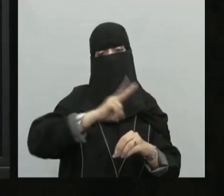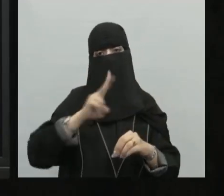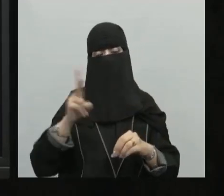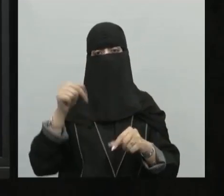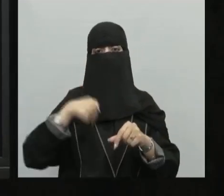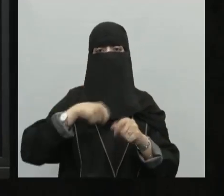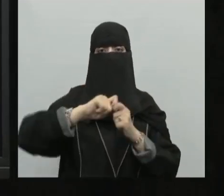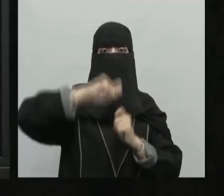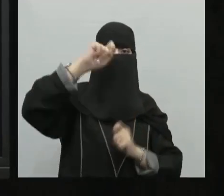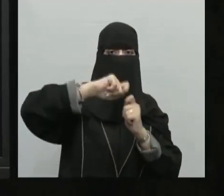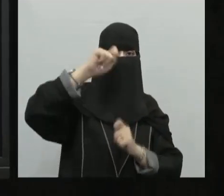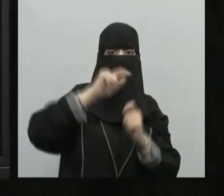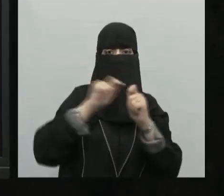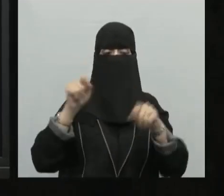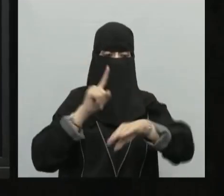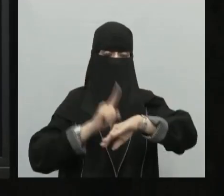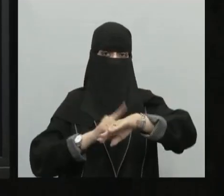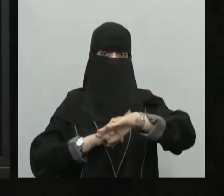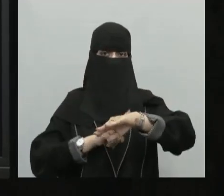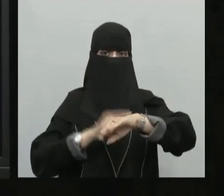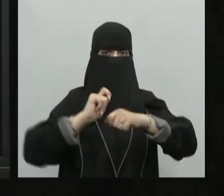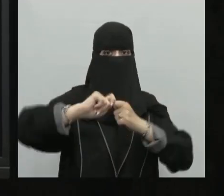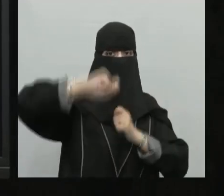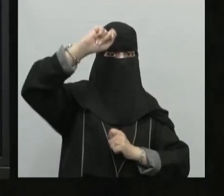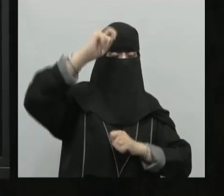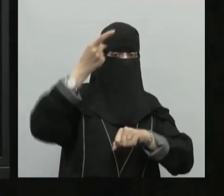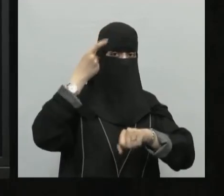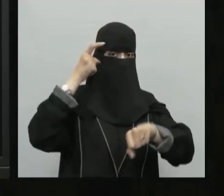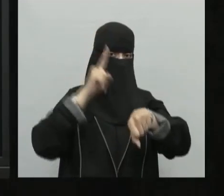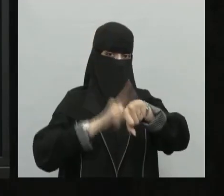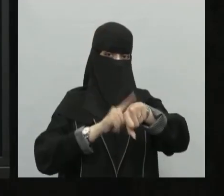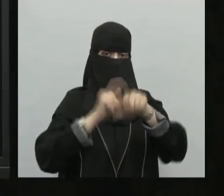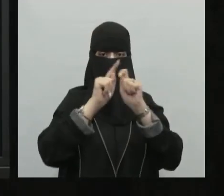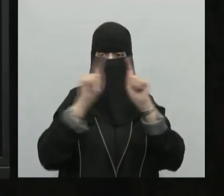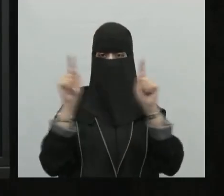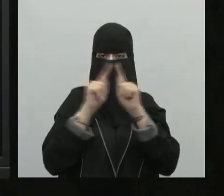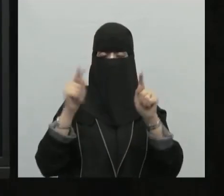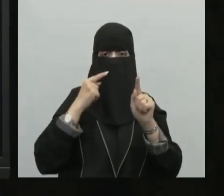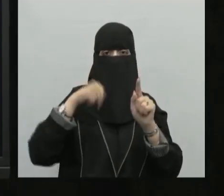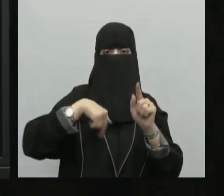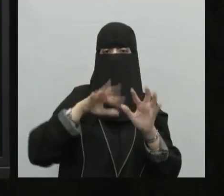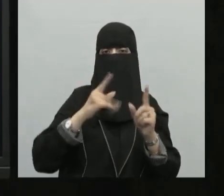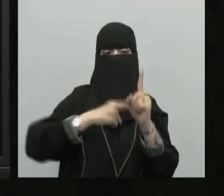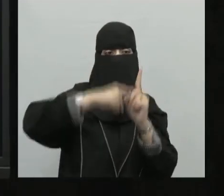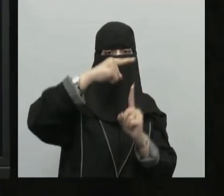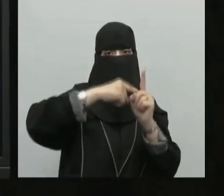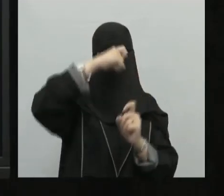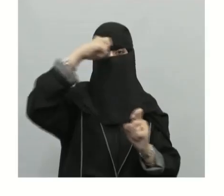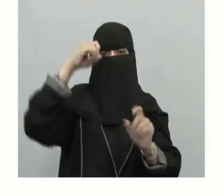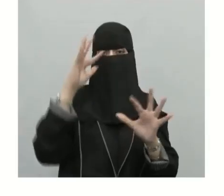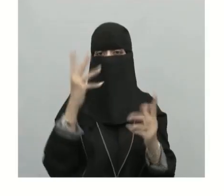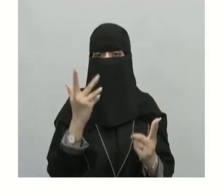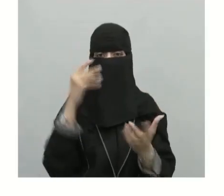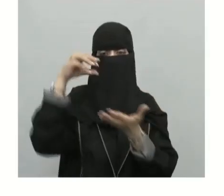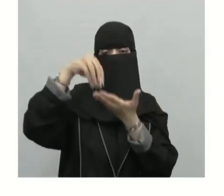لخطوط الطول تحديد الوقت والفوائد الأخرى لدوائر العرض هي تحديد المناطق الحرارية